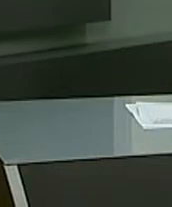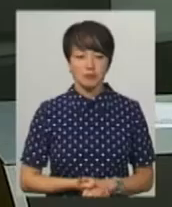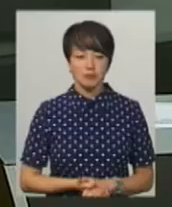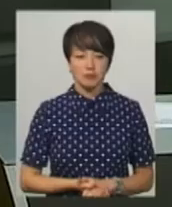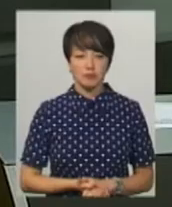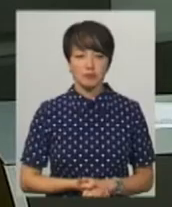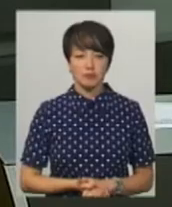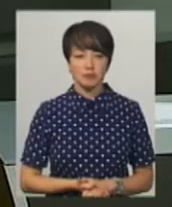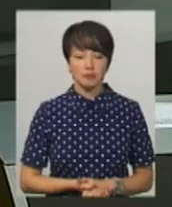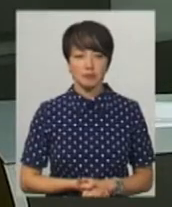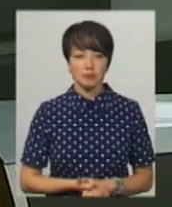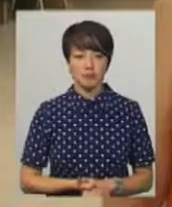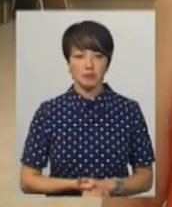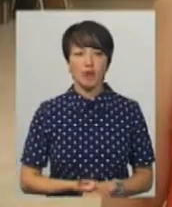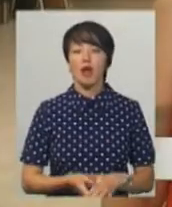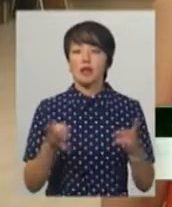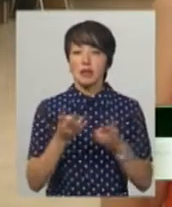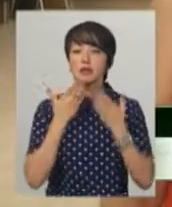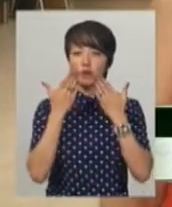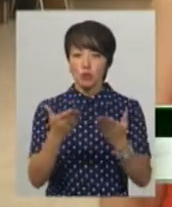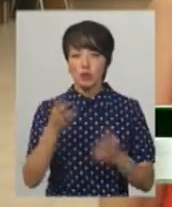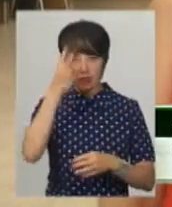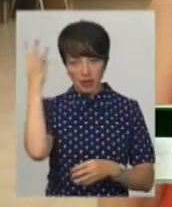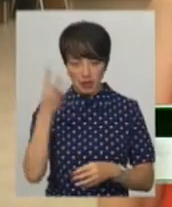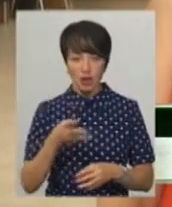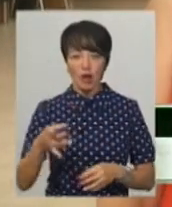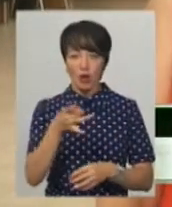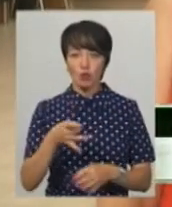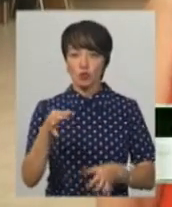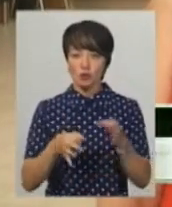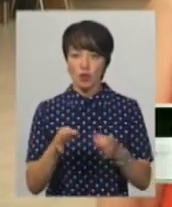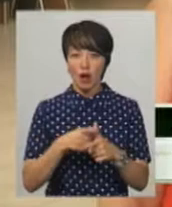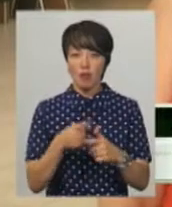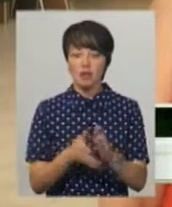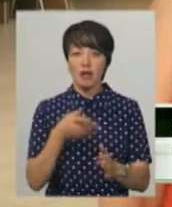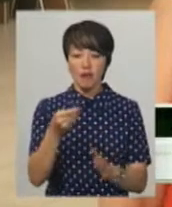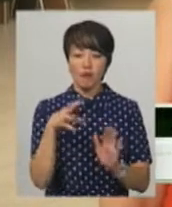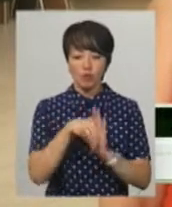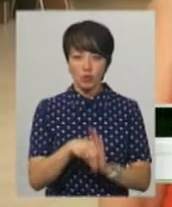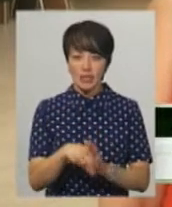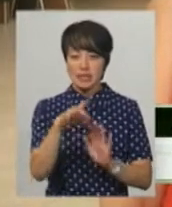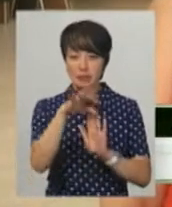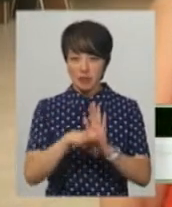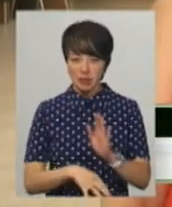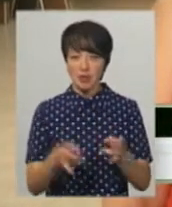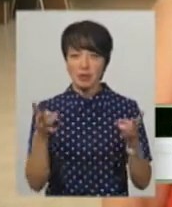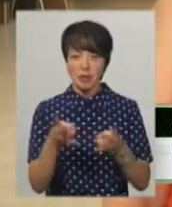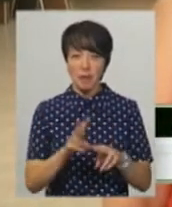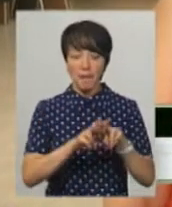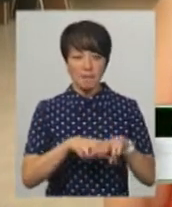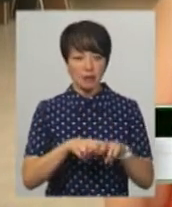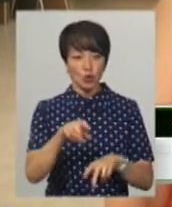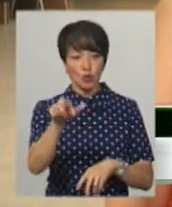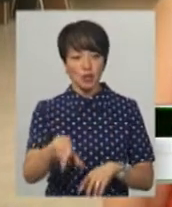Для того, аби звернутися до Хмельницького міськрайонного суду, аби подати позвону заяву про включення до списку виборців, потрібно всього навсого паспорт